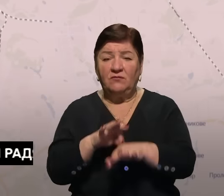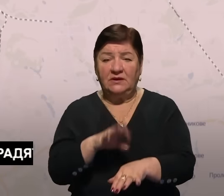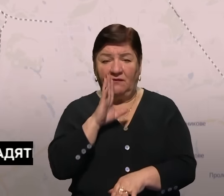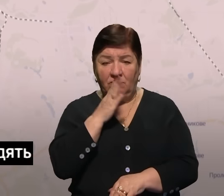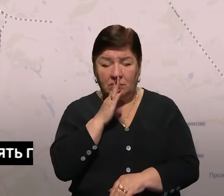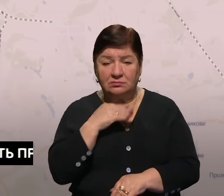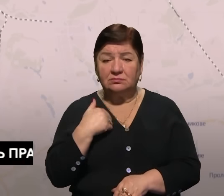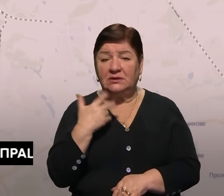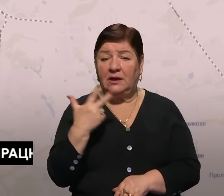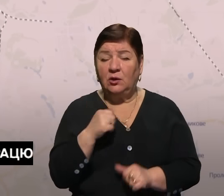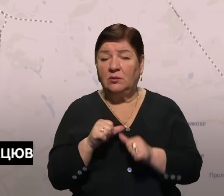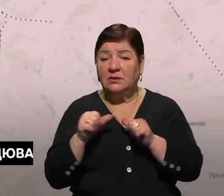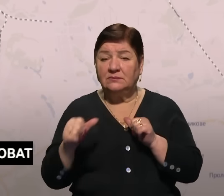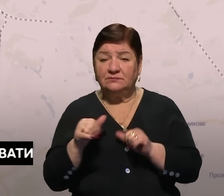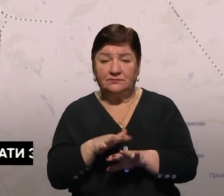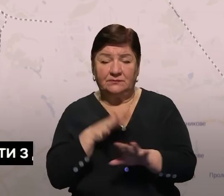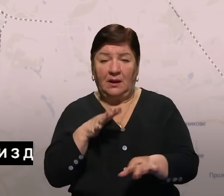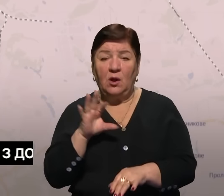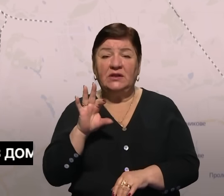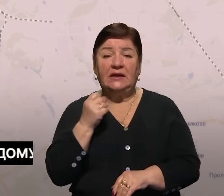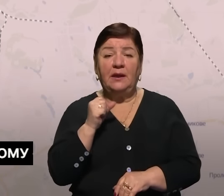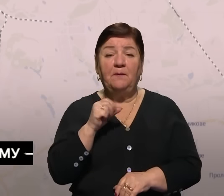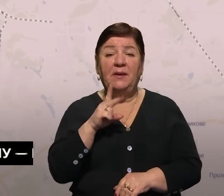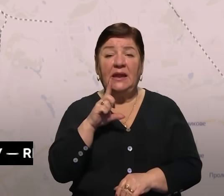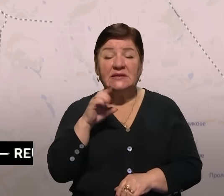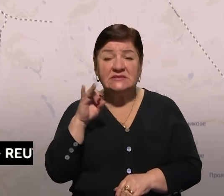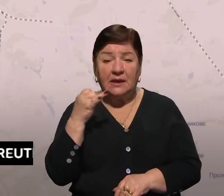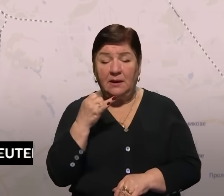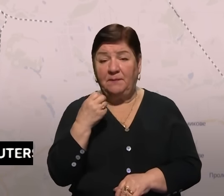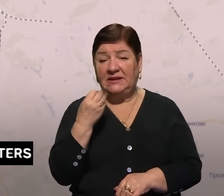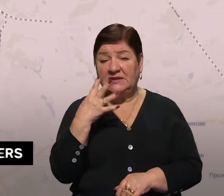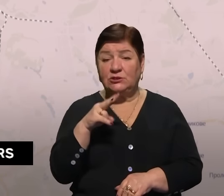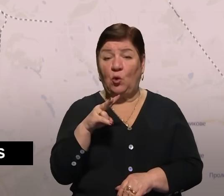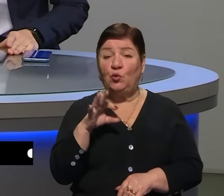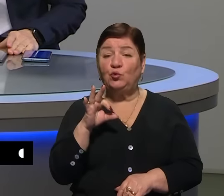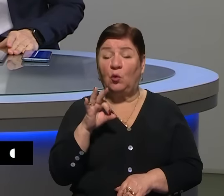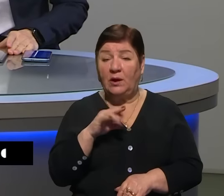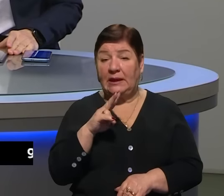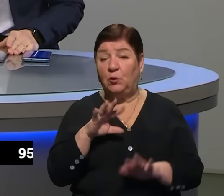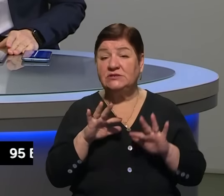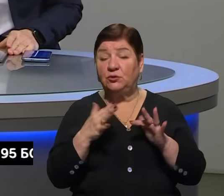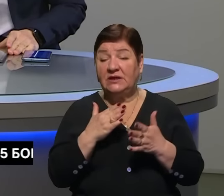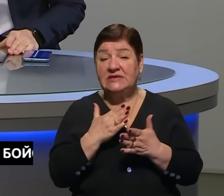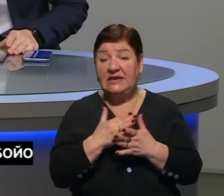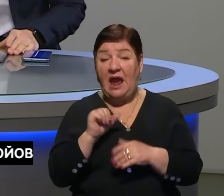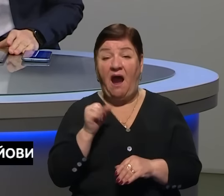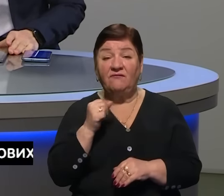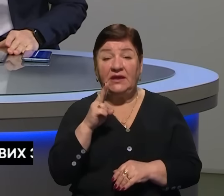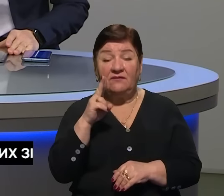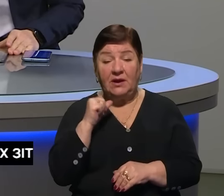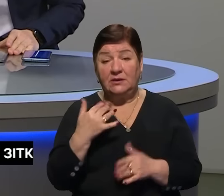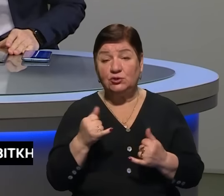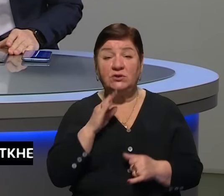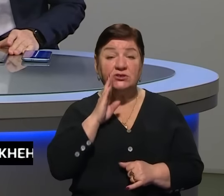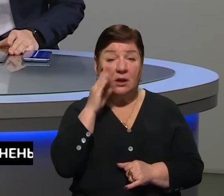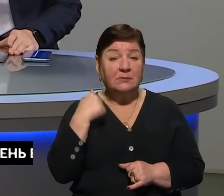повідомив командир 3-ї окремої штурмової бригади Андрій Білецький у телеграмі бригади 15 лютого. Якою ситуація є в Авдіївці станом на сьогоднішній ранок,